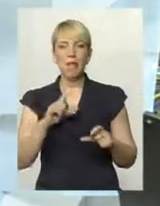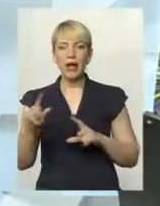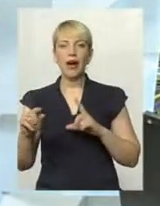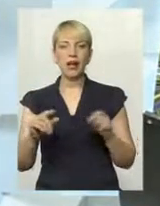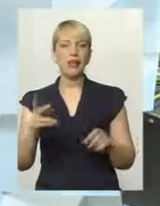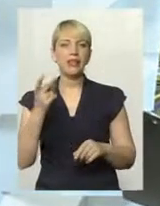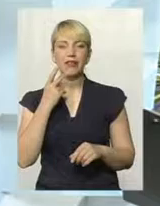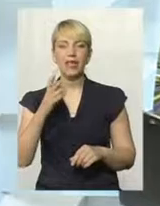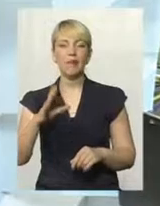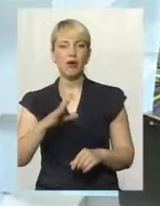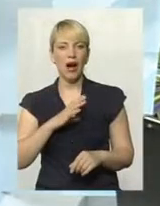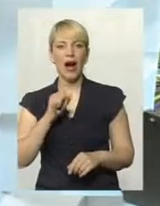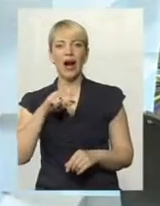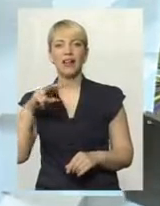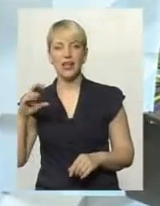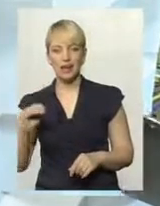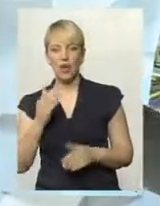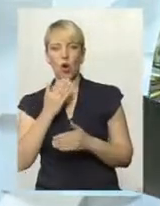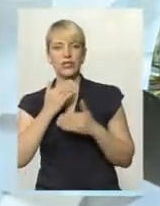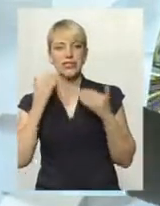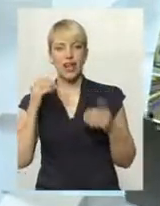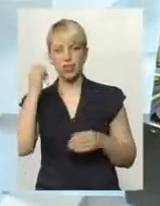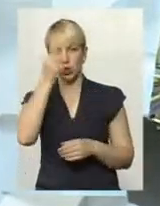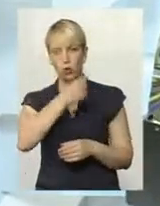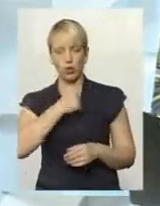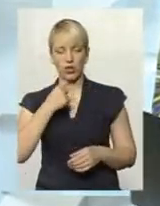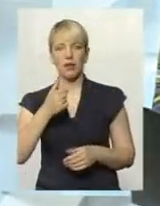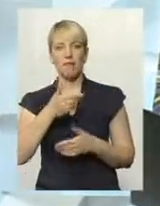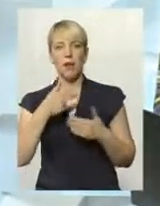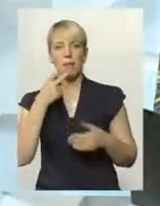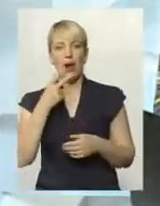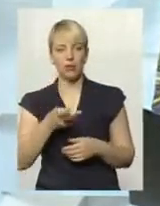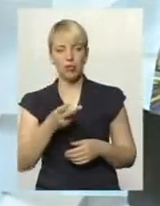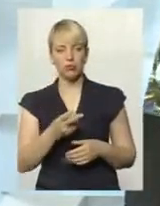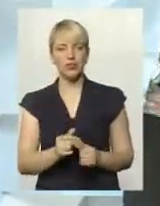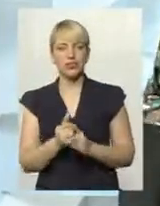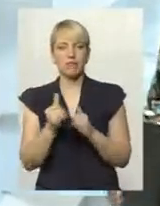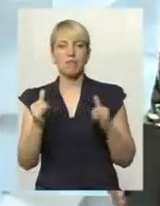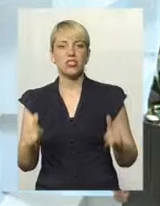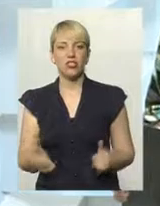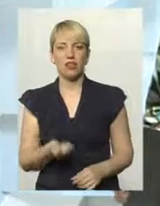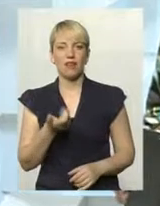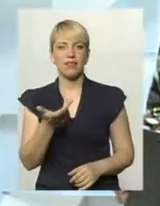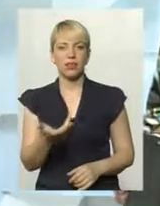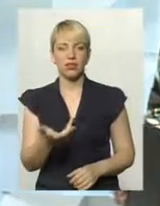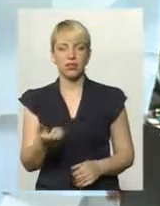завжди. Але в останні роки ми бачимо збільшення кількості